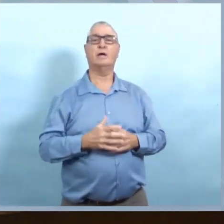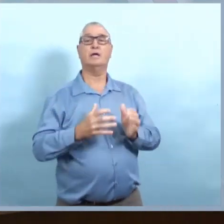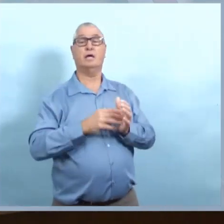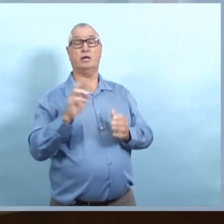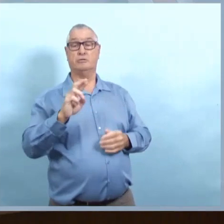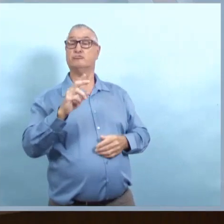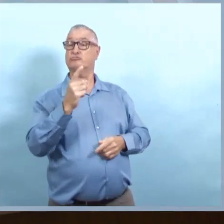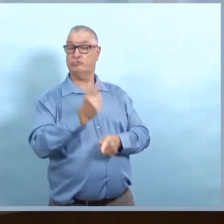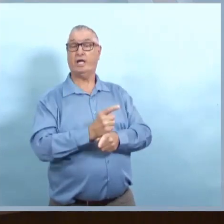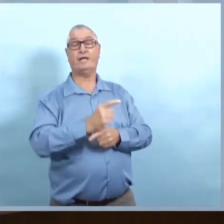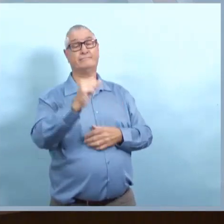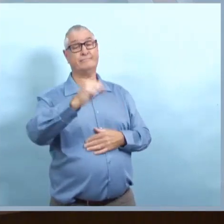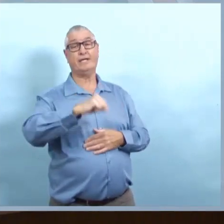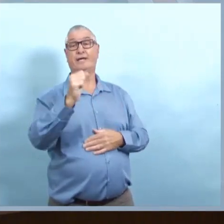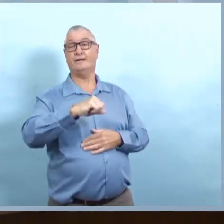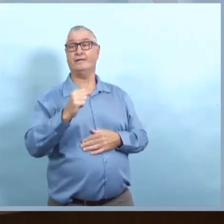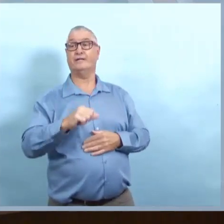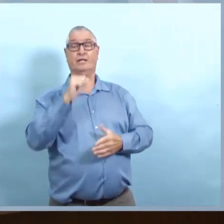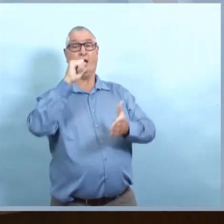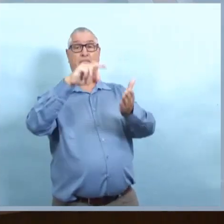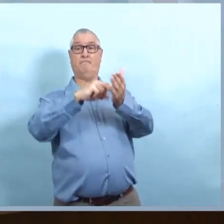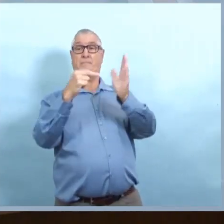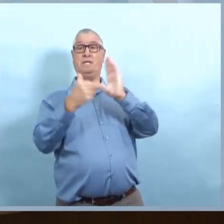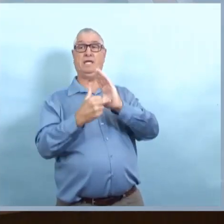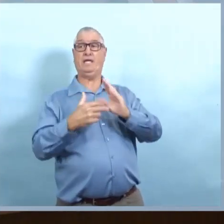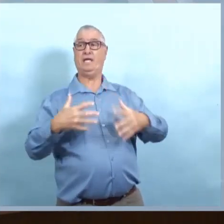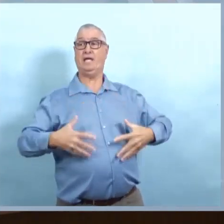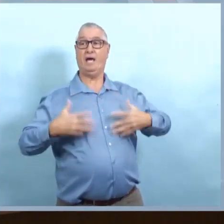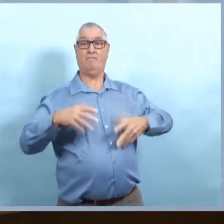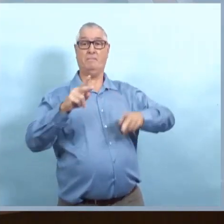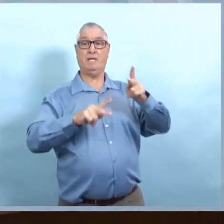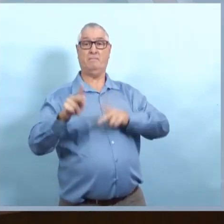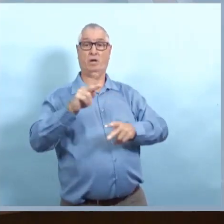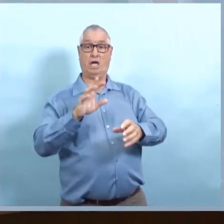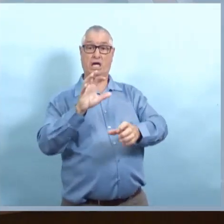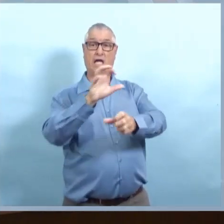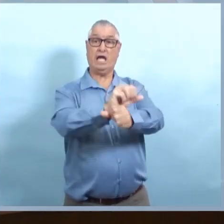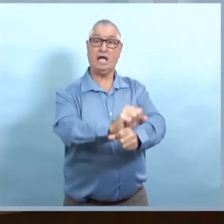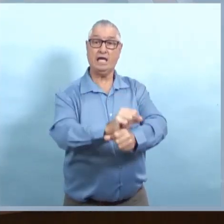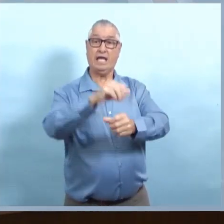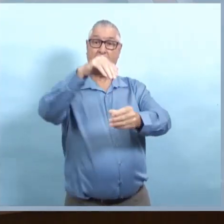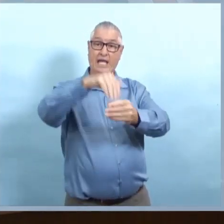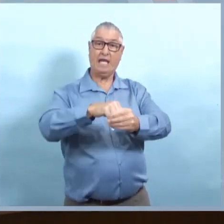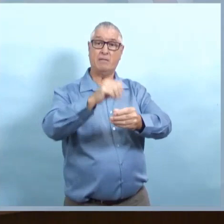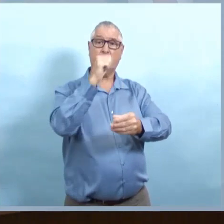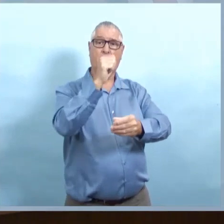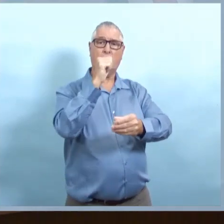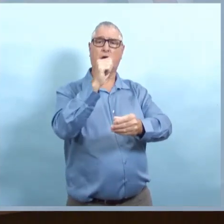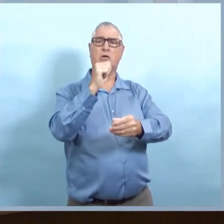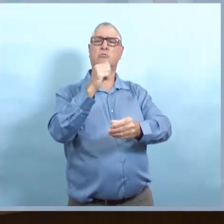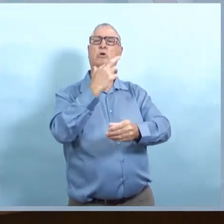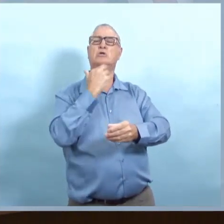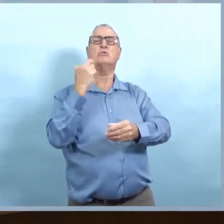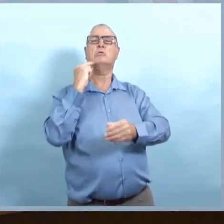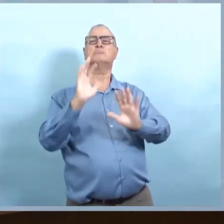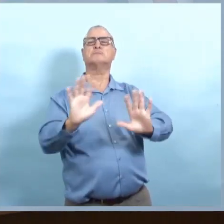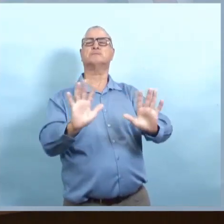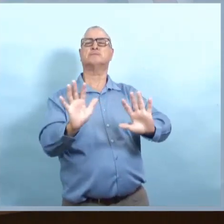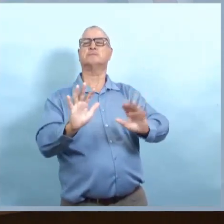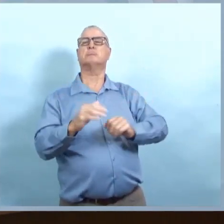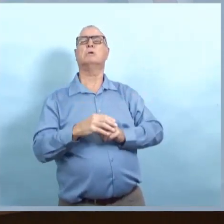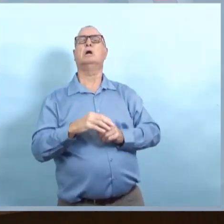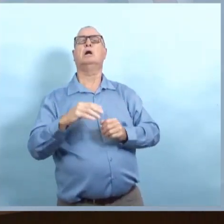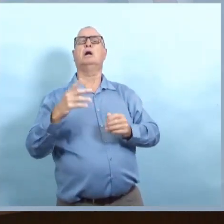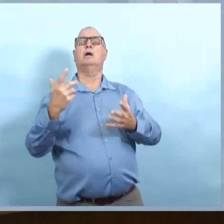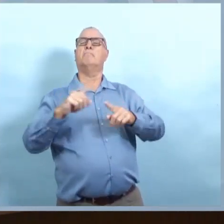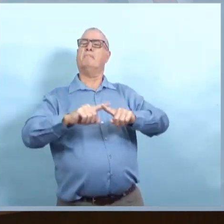socialiser? Nous avons certainement recueilli les données concernant la profession, mais